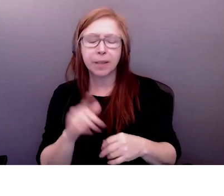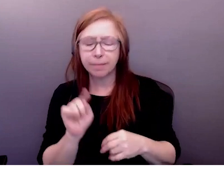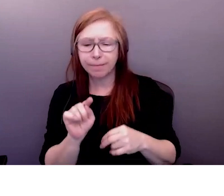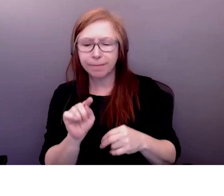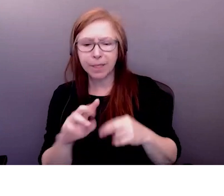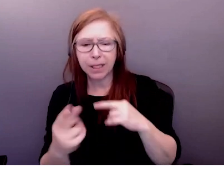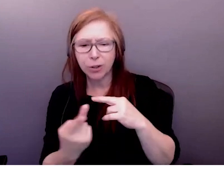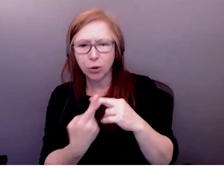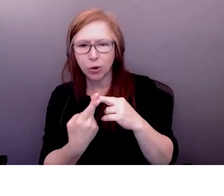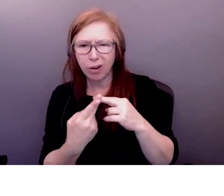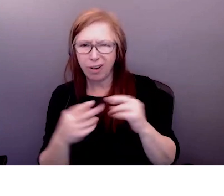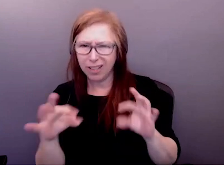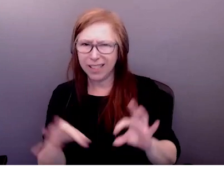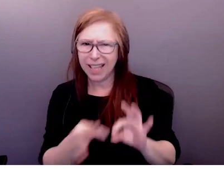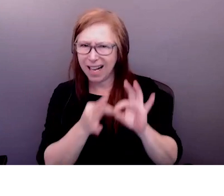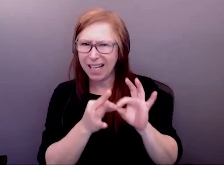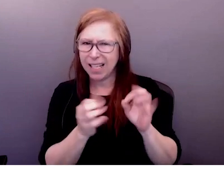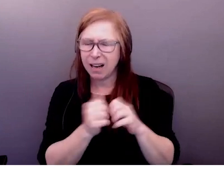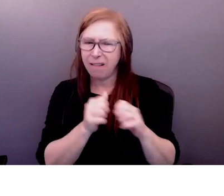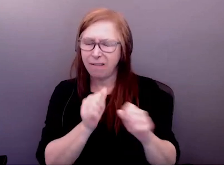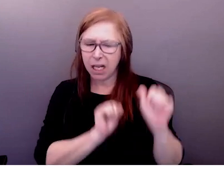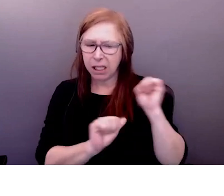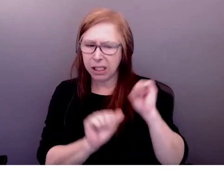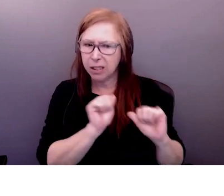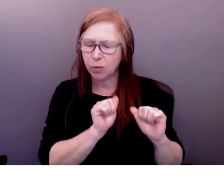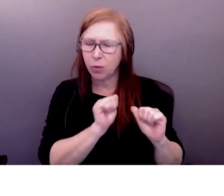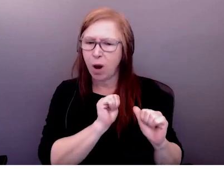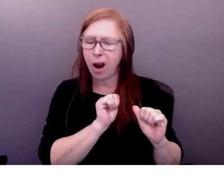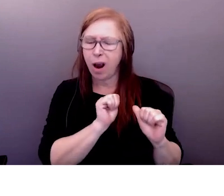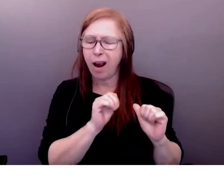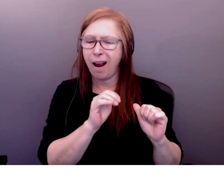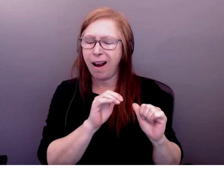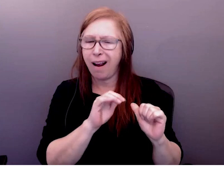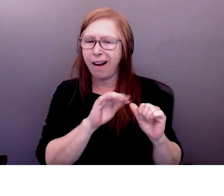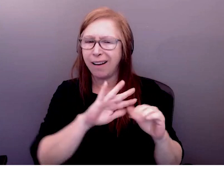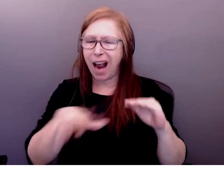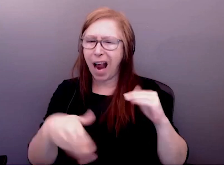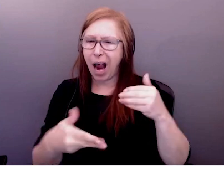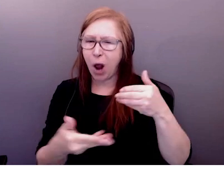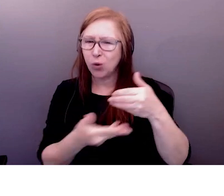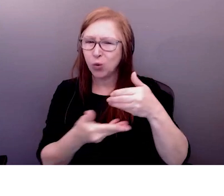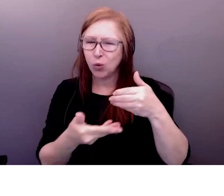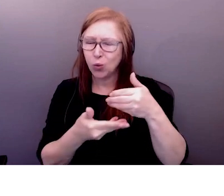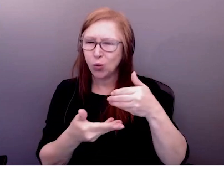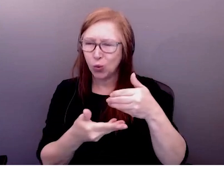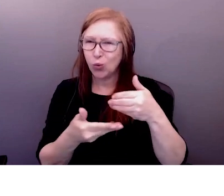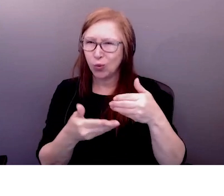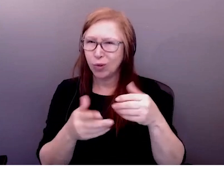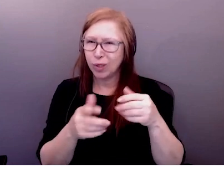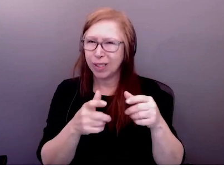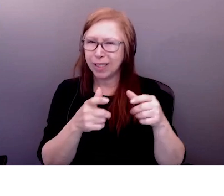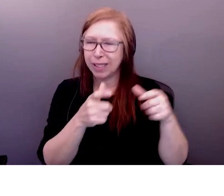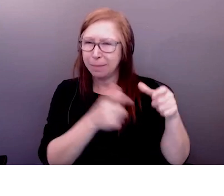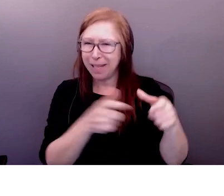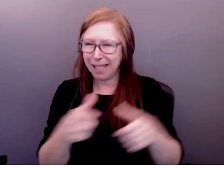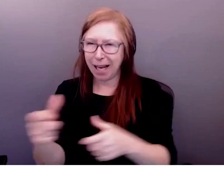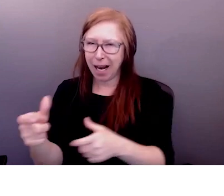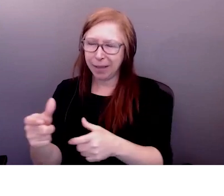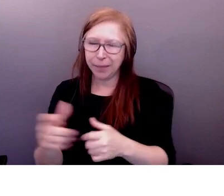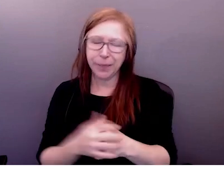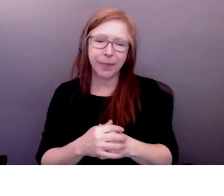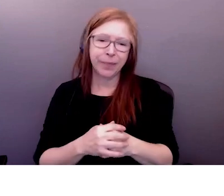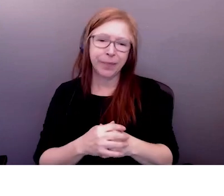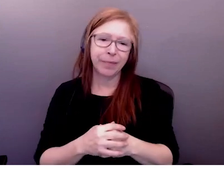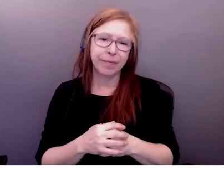une idée claire de ces médailles le haut et le bas le revers de cette médaille mais